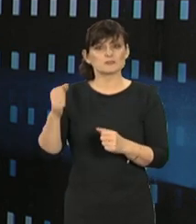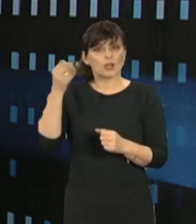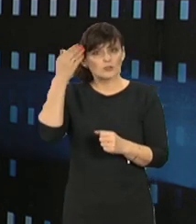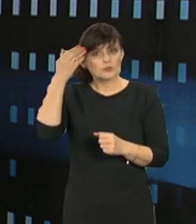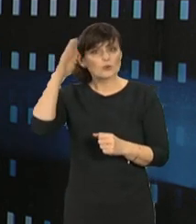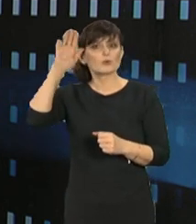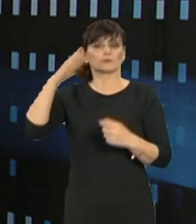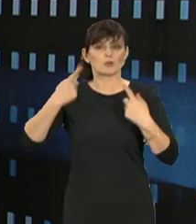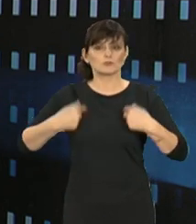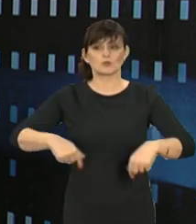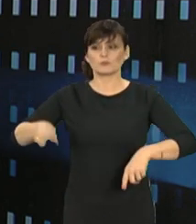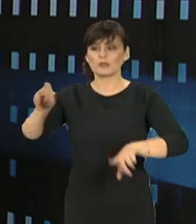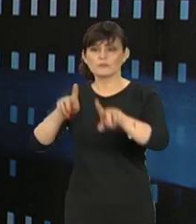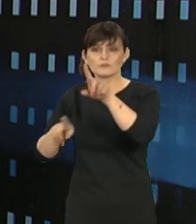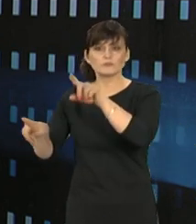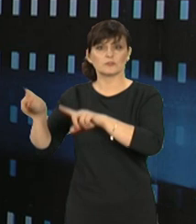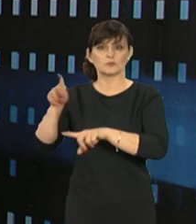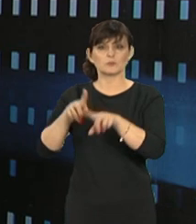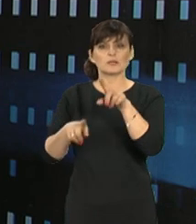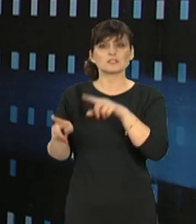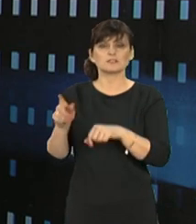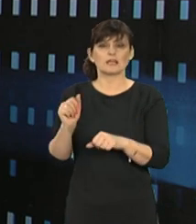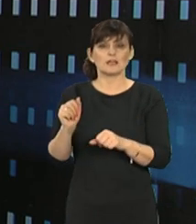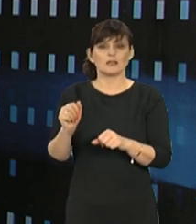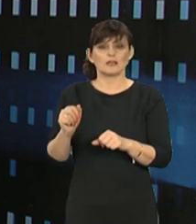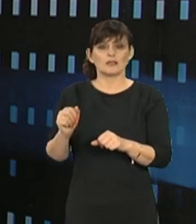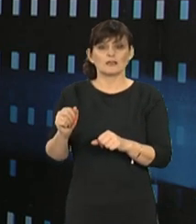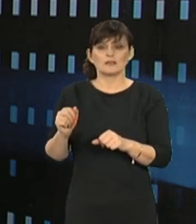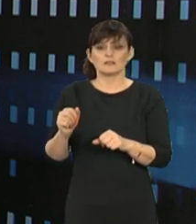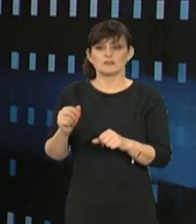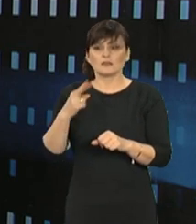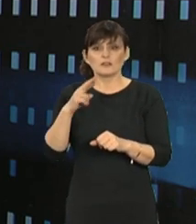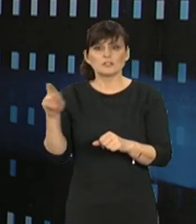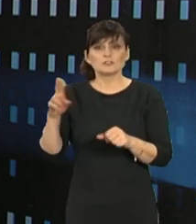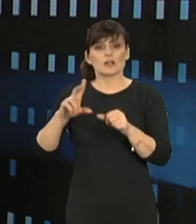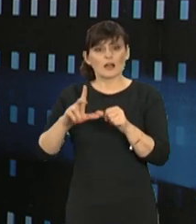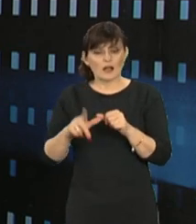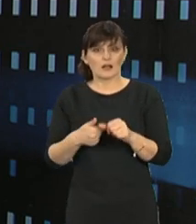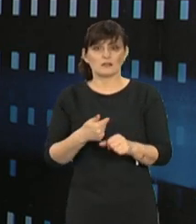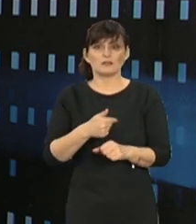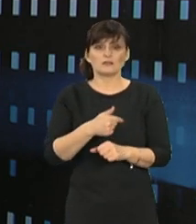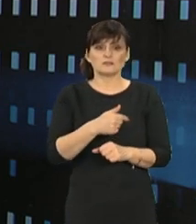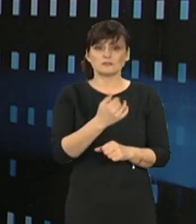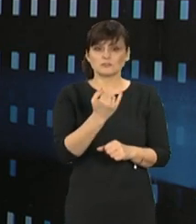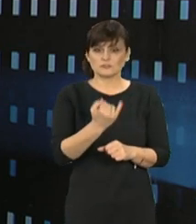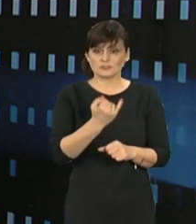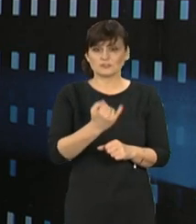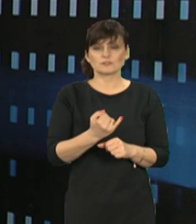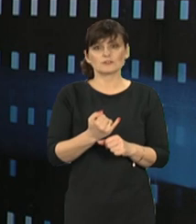dorosłej osobie wytłumaczyć pewne rzeczy, natomiast dziecko